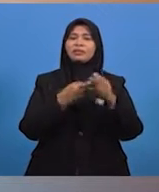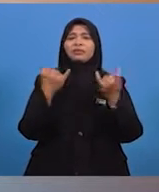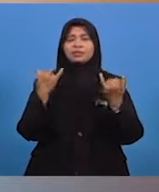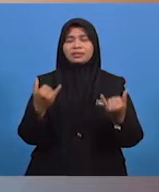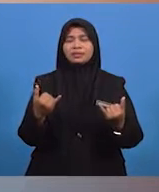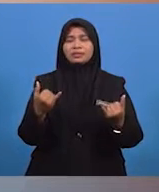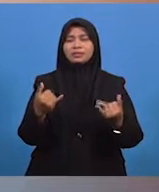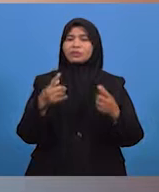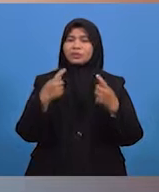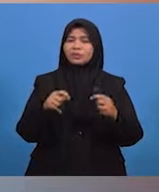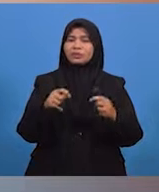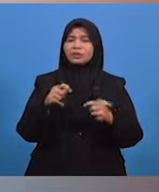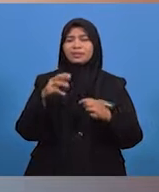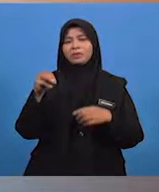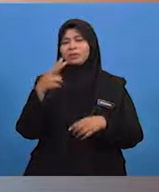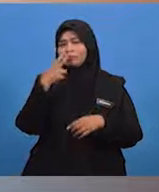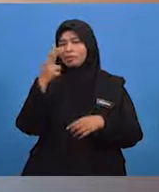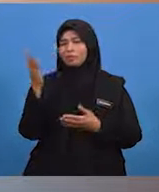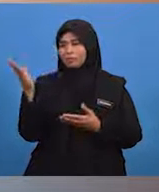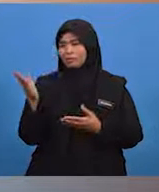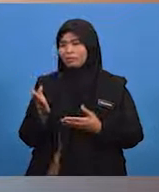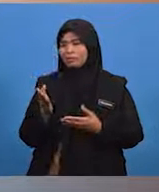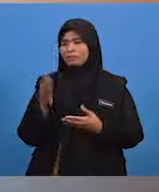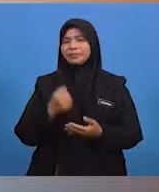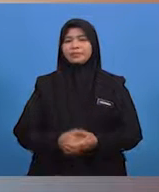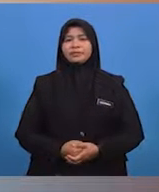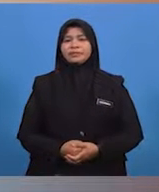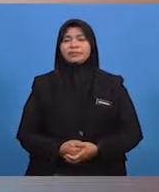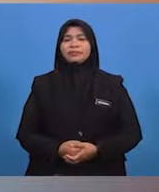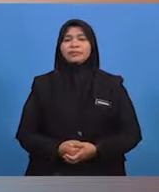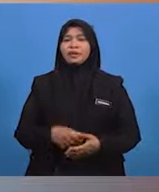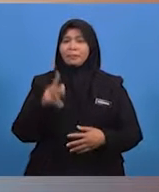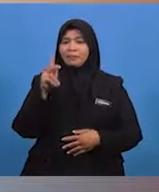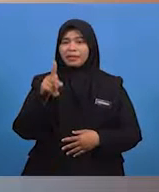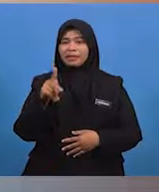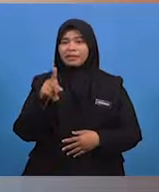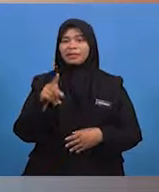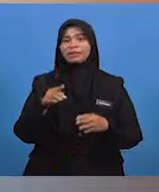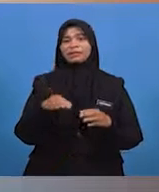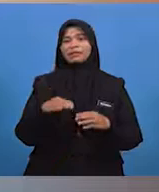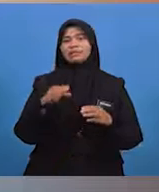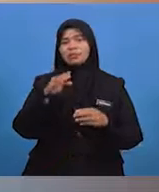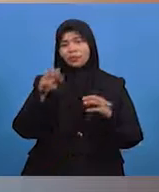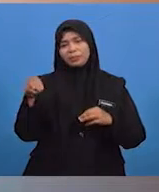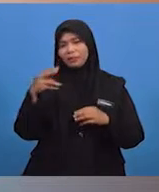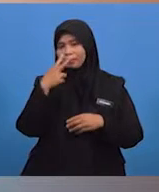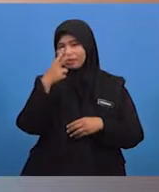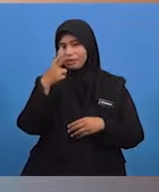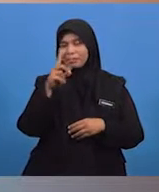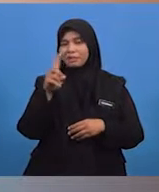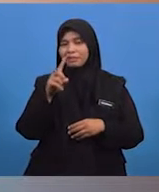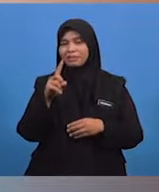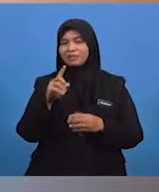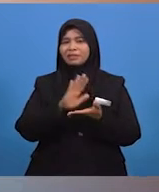Cuba murid-murid perhatikan imej yang ditayangkan. Pernah tak murid-murid melihat mana-mana kejadian